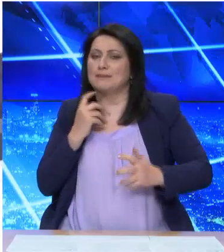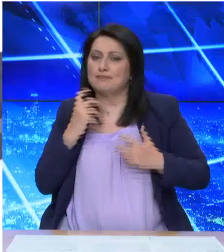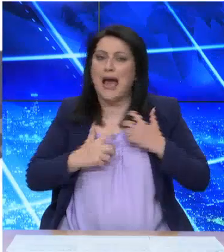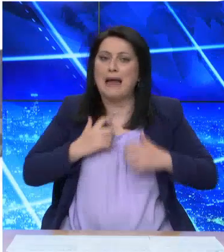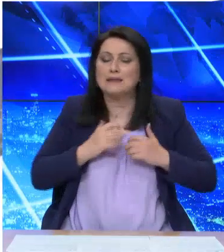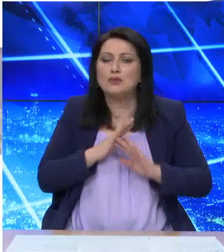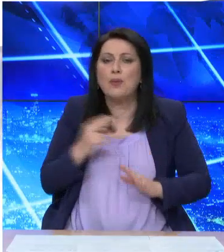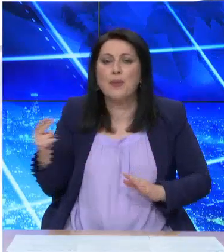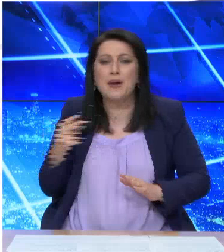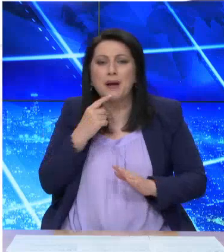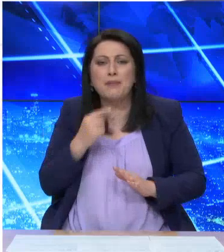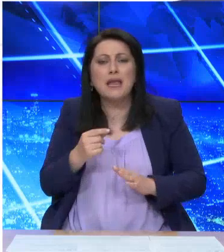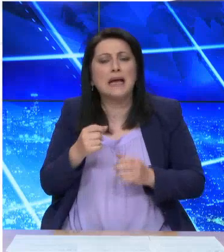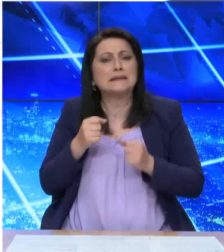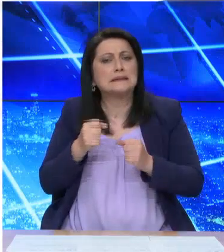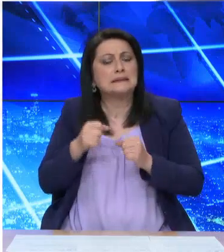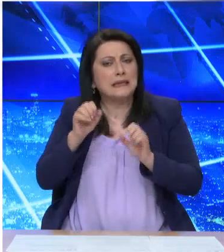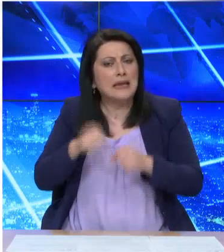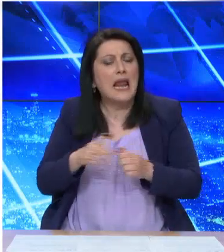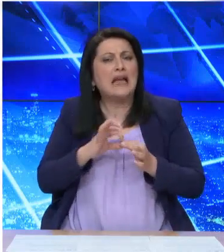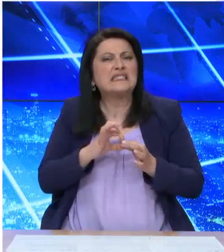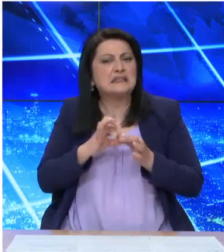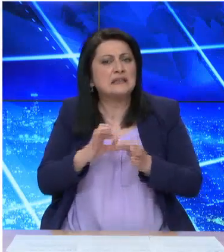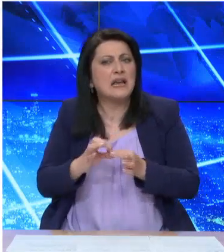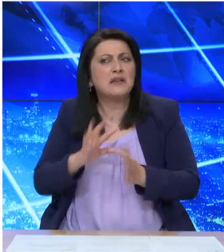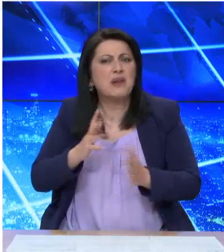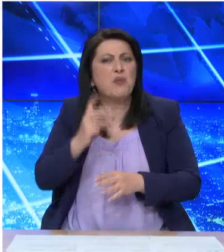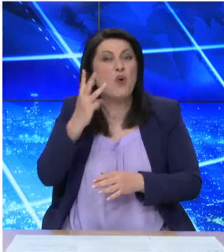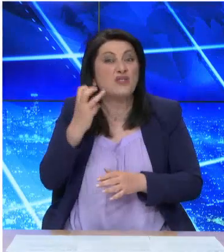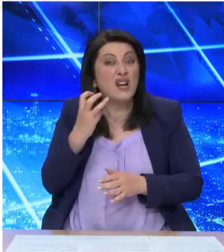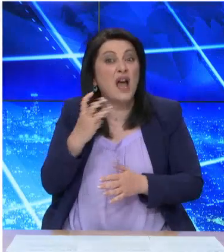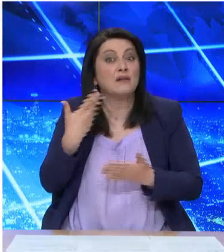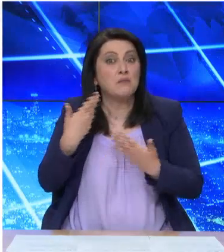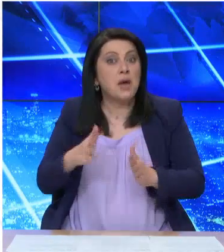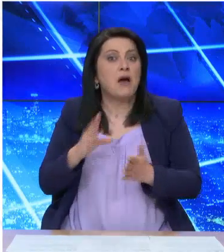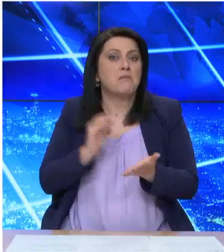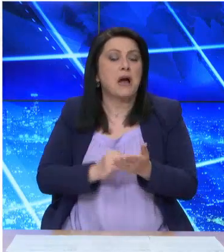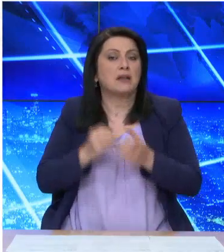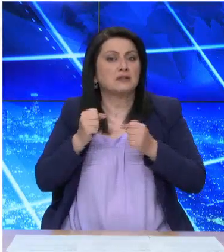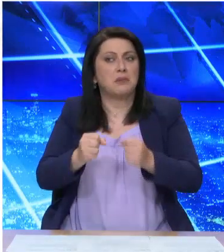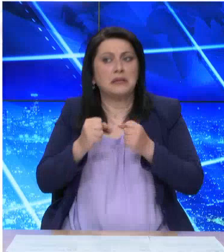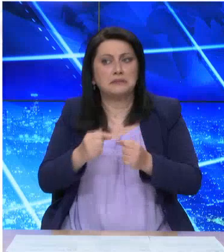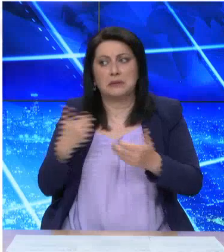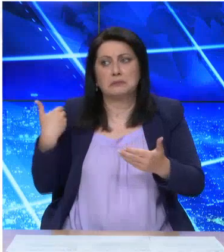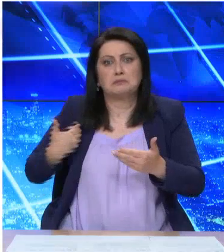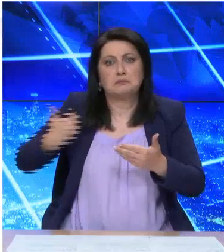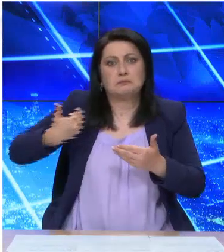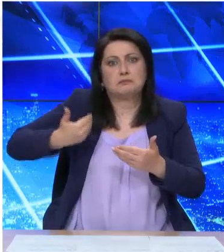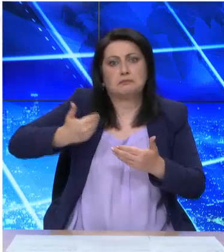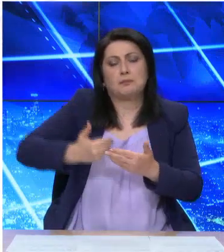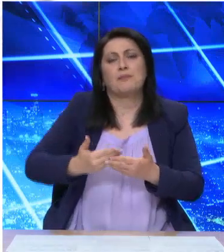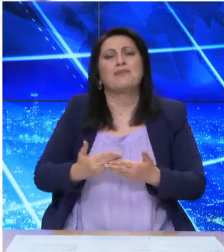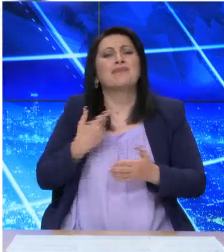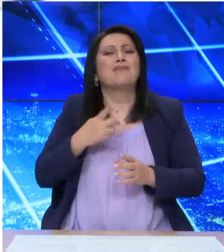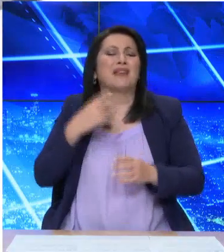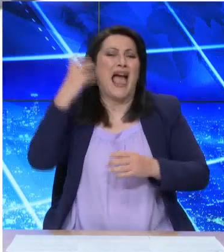είναι η μικρή σε ένταση αλλά συνεχή σεισμή περισσότερη από 30 που σημειώνονται τις τελευταίες ώρες. Οι σεισμολόγοι κάνουν